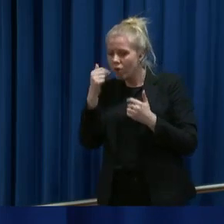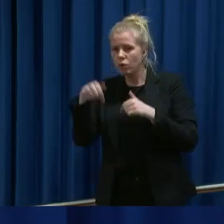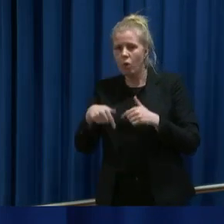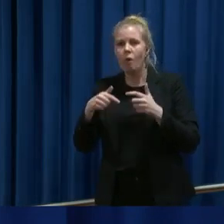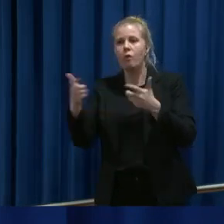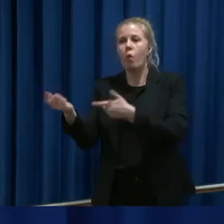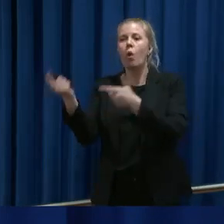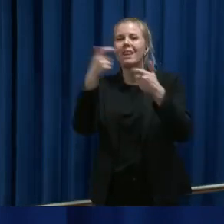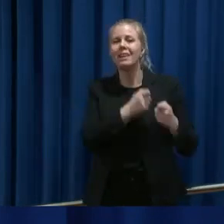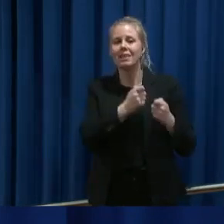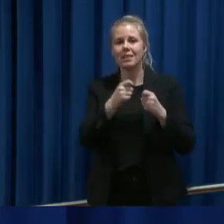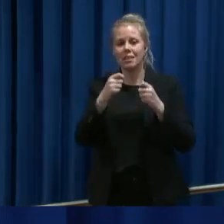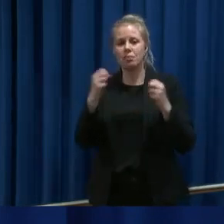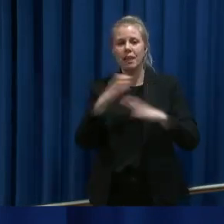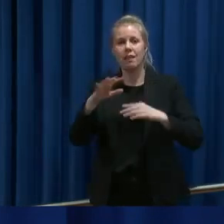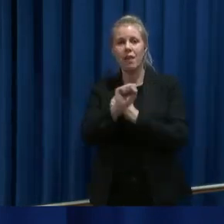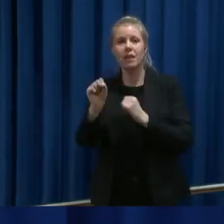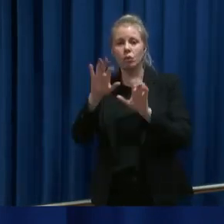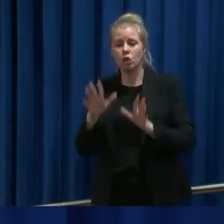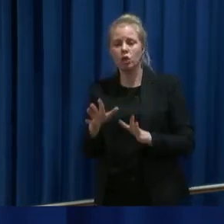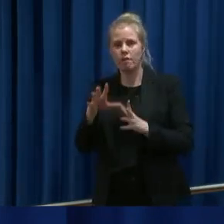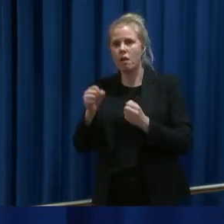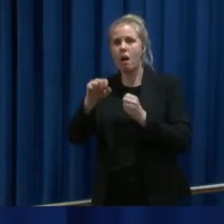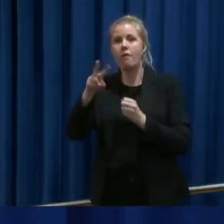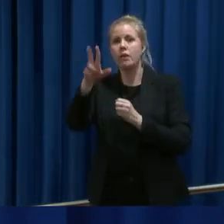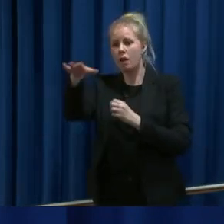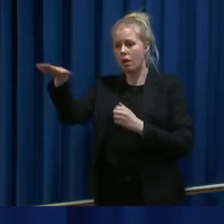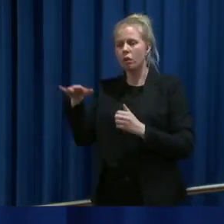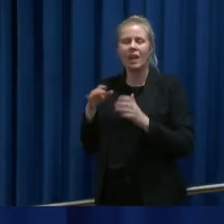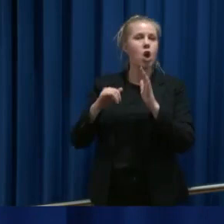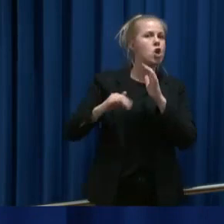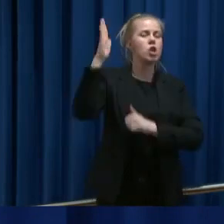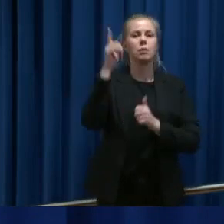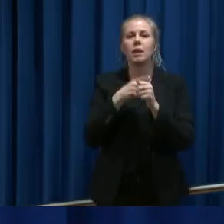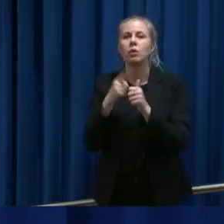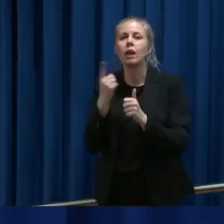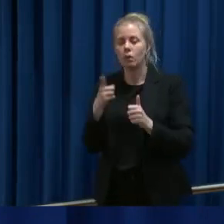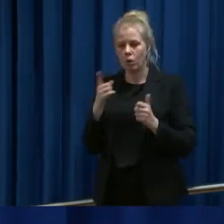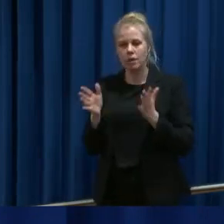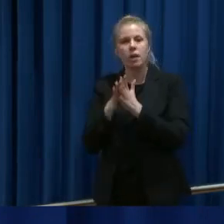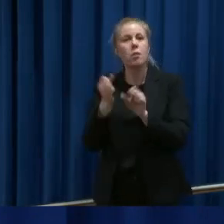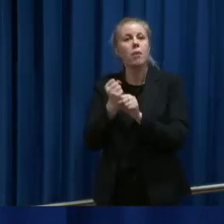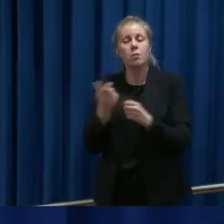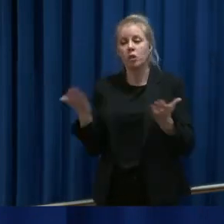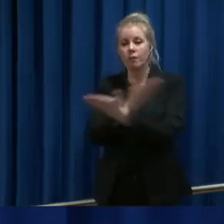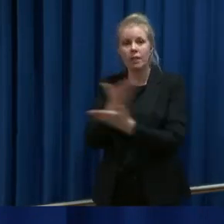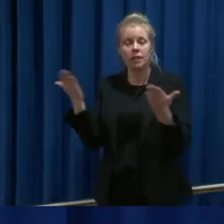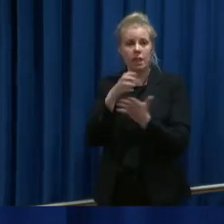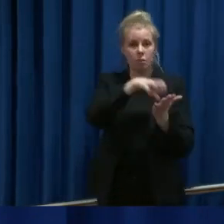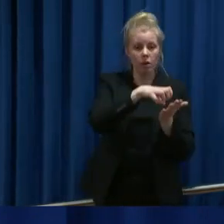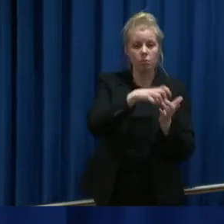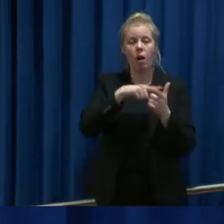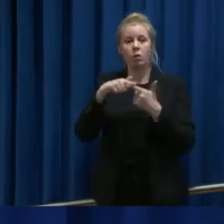fra andre land. Dette er høyt politisk prioritert og det samarbeides på tvers mellom departementet og etatene